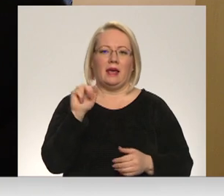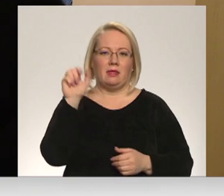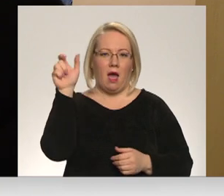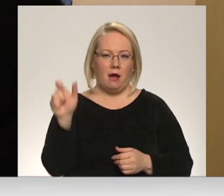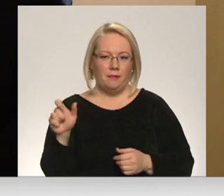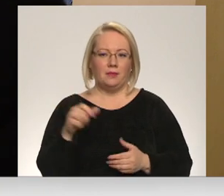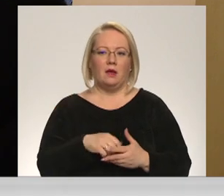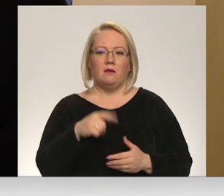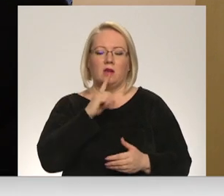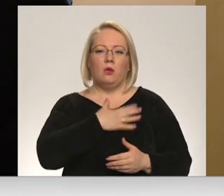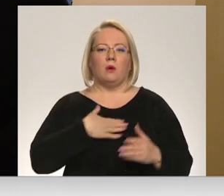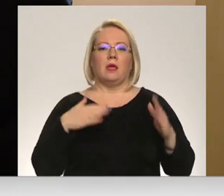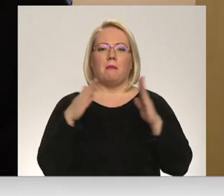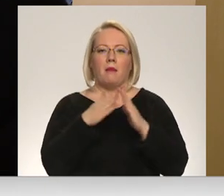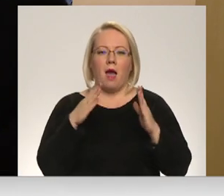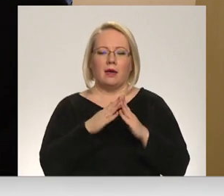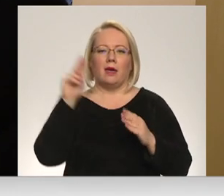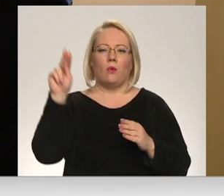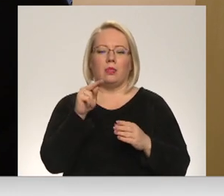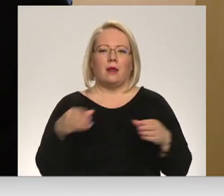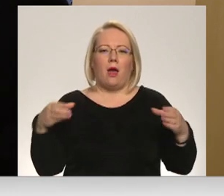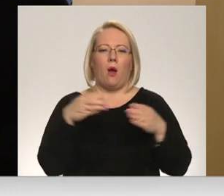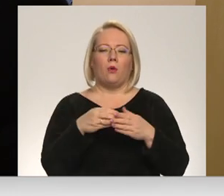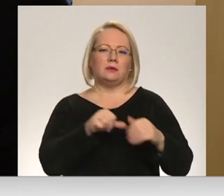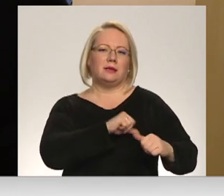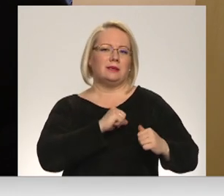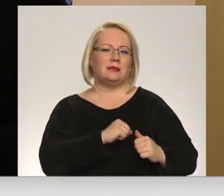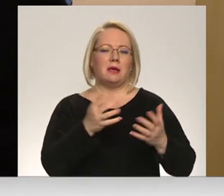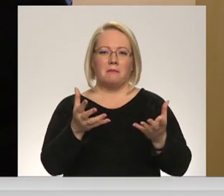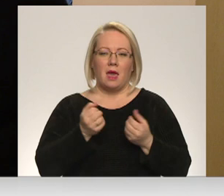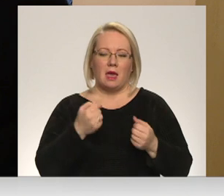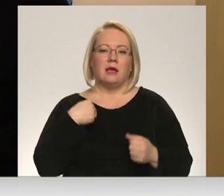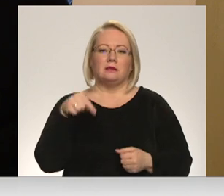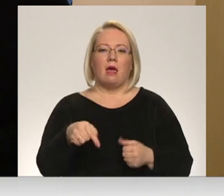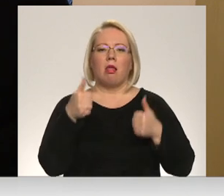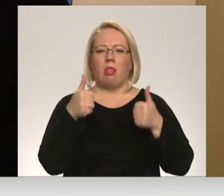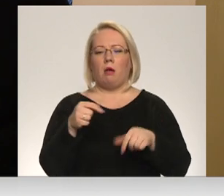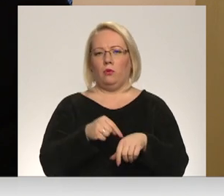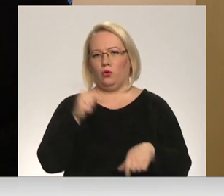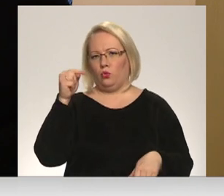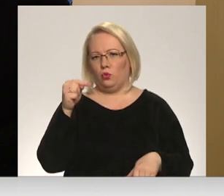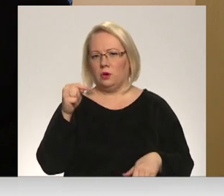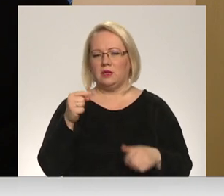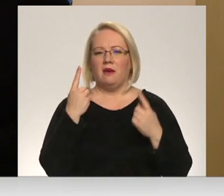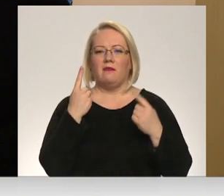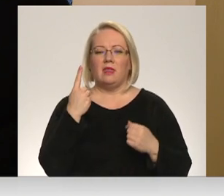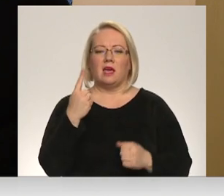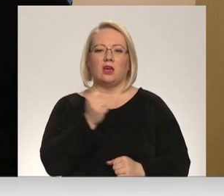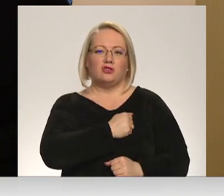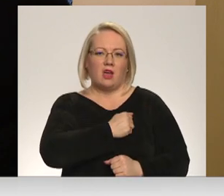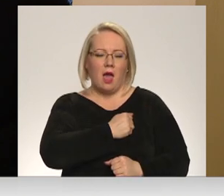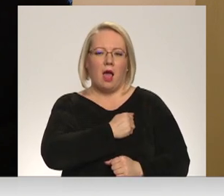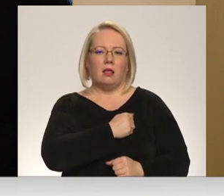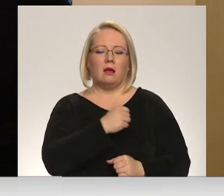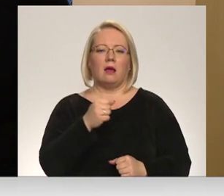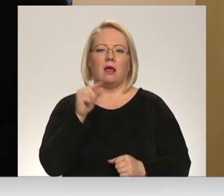mājīgi un draudz arī labi un sirsnīgi mani pieņēmi. Es šeit labi jūtos. Man vienīgais žēl, ka ļoti